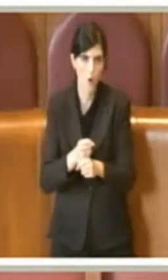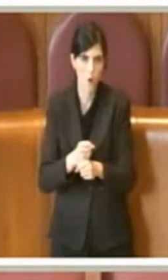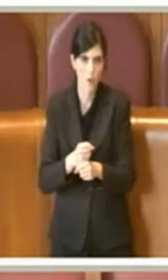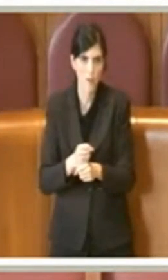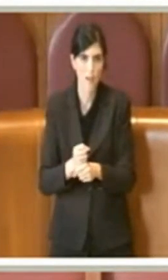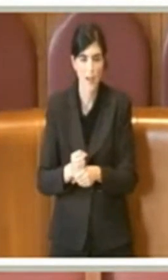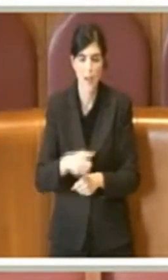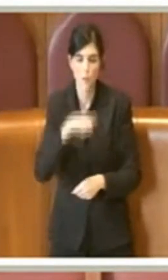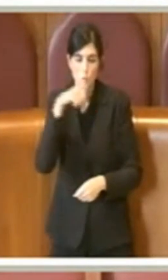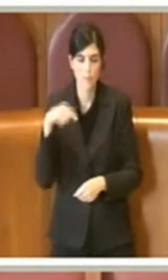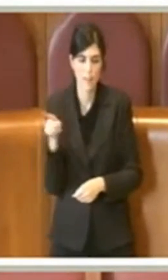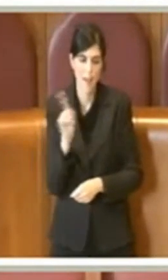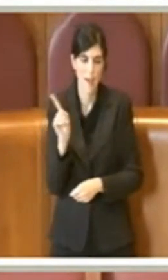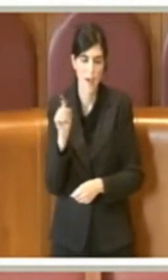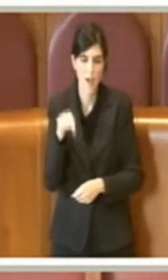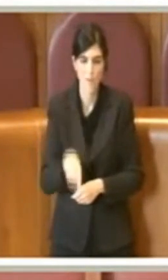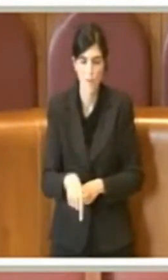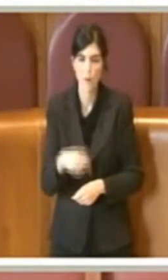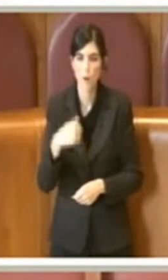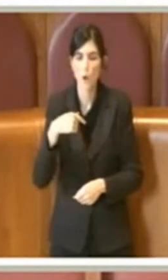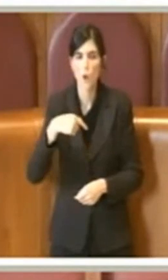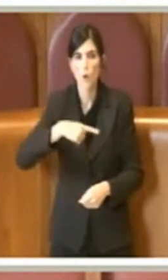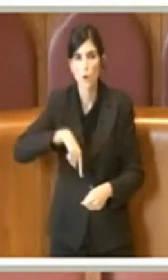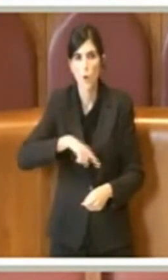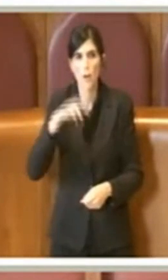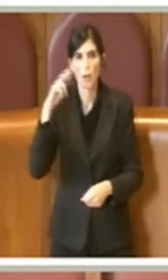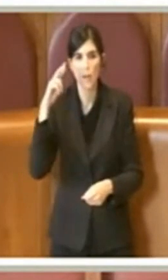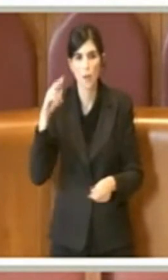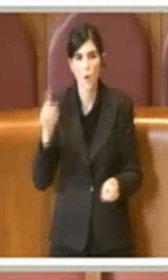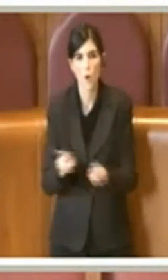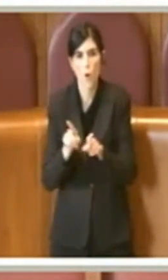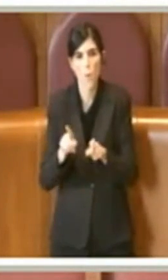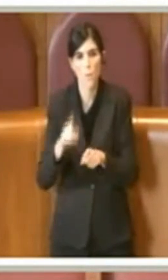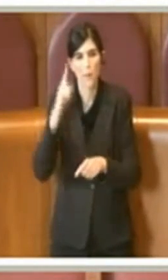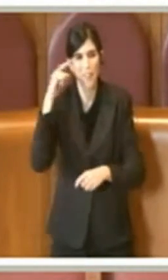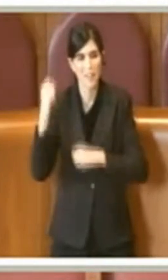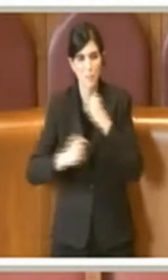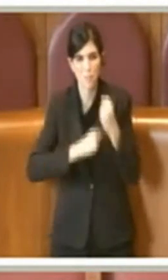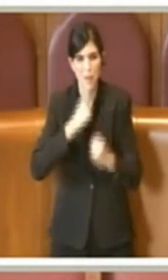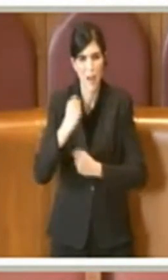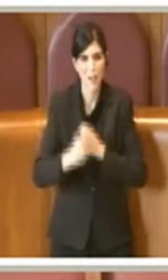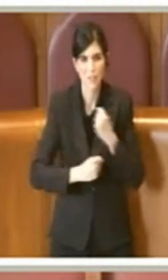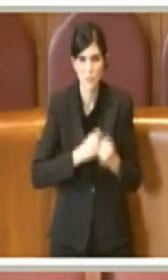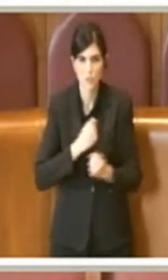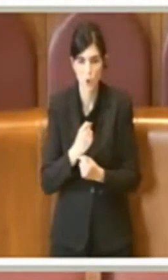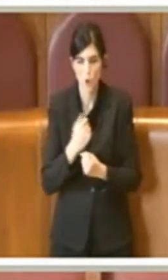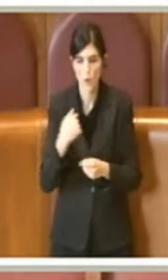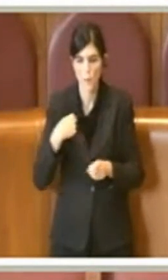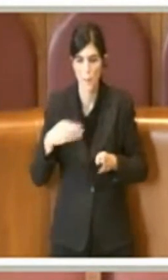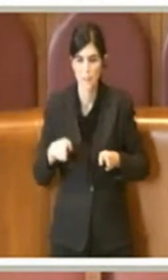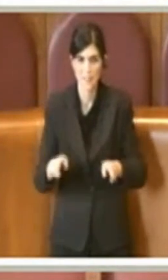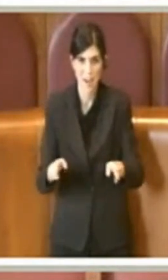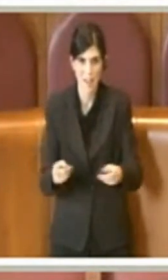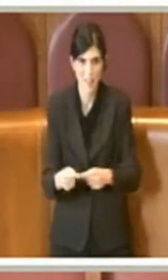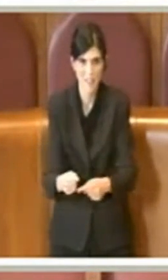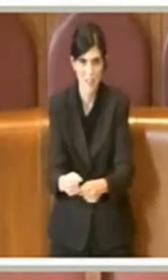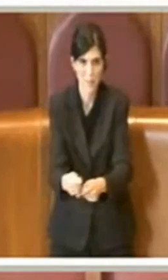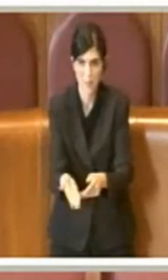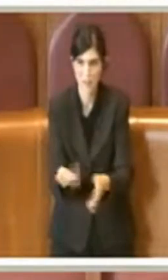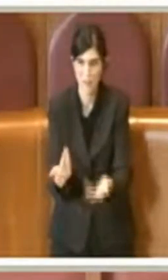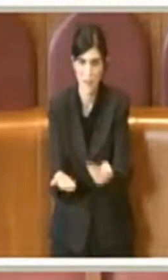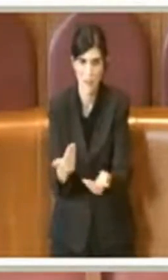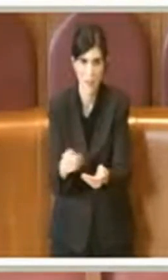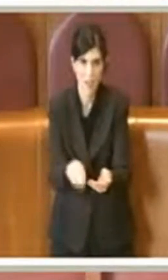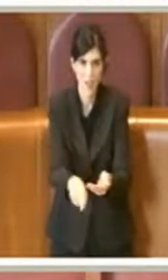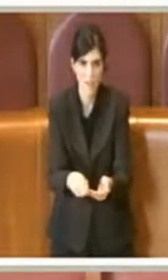con un senso di ancora, di disperazione e di tragedia, quando noi togliamo i sanpietrini che hanno visto quelle